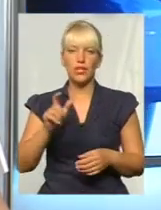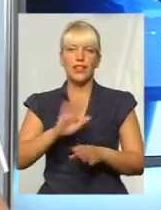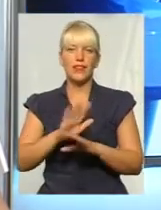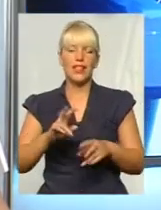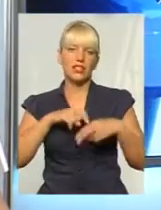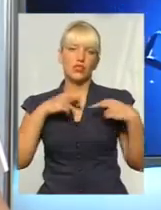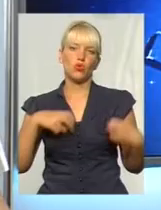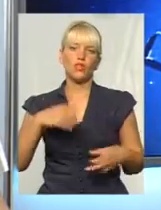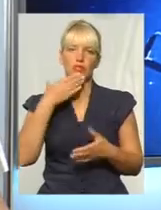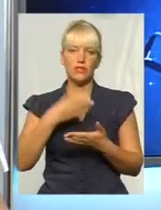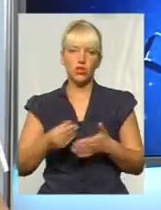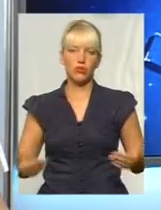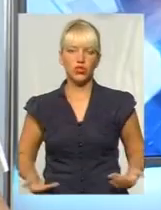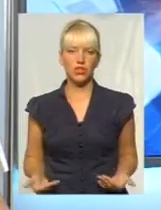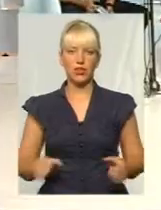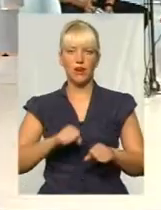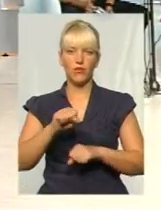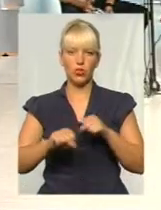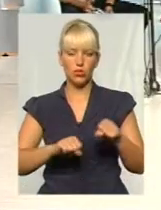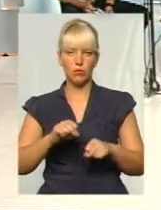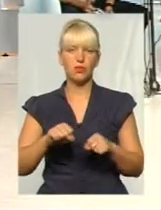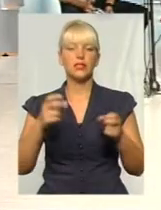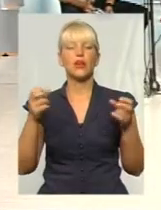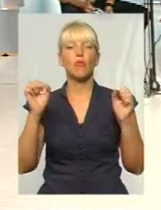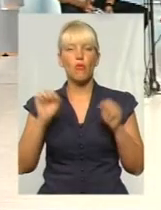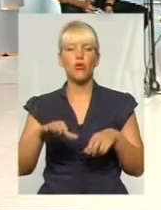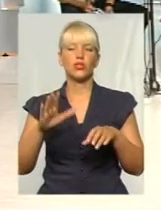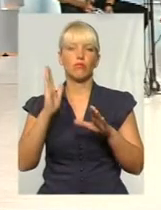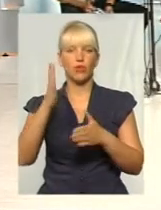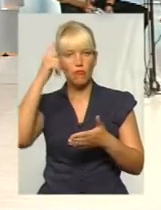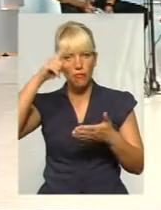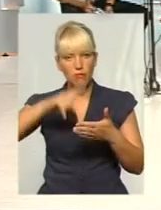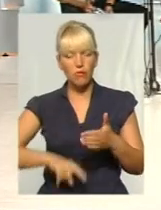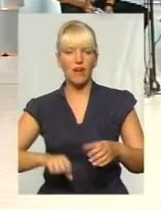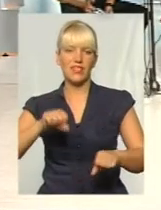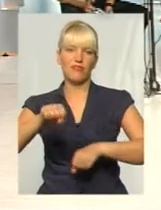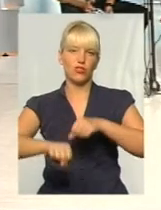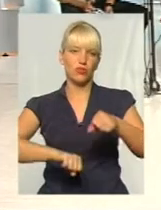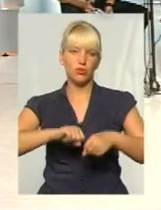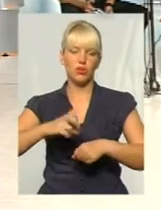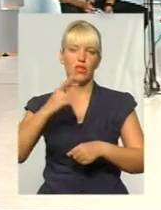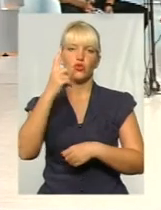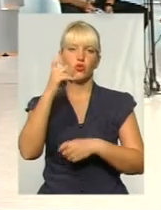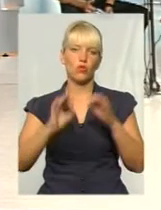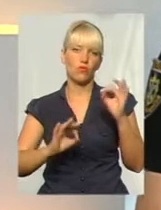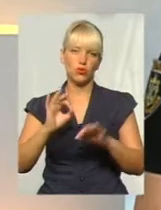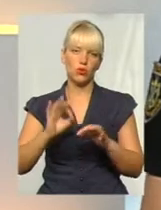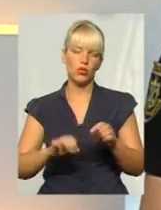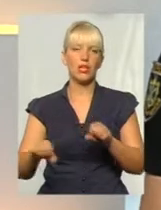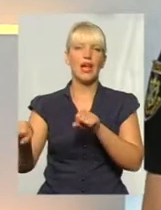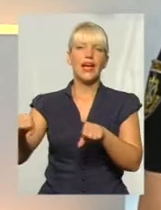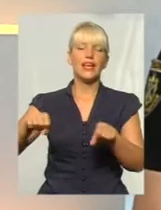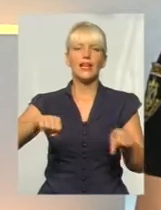себе на небезпеку. Можна керувати, бути впевненим собі на 100%, керувати